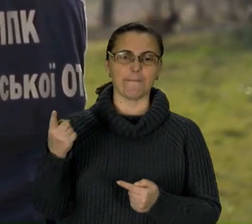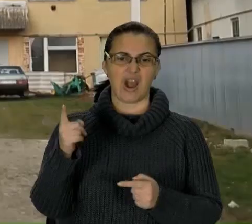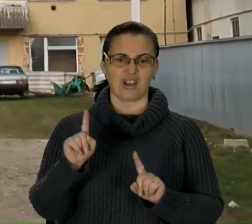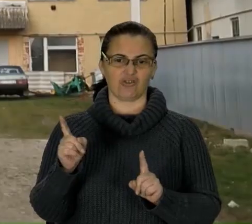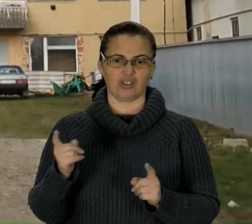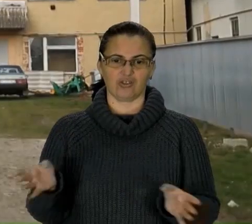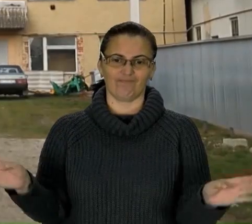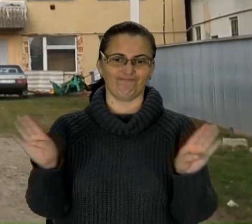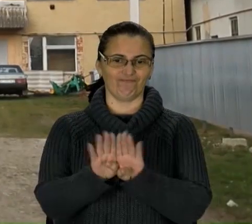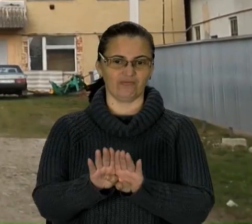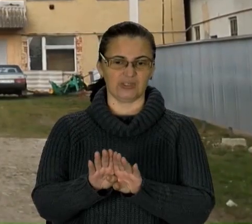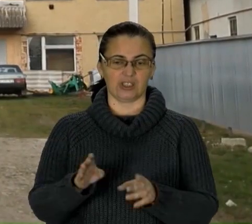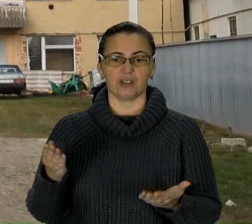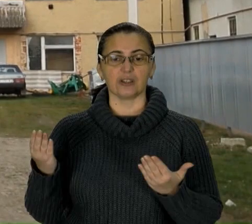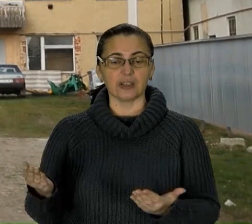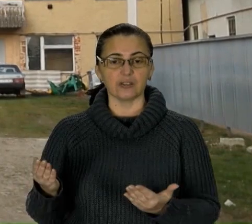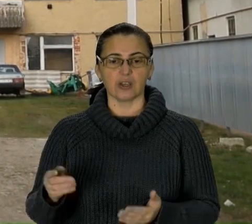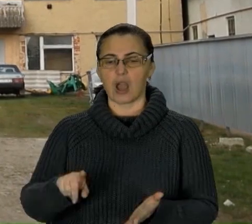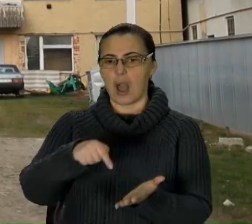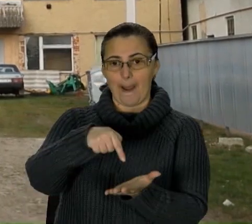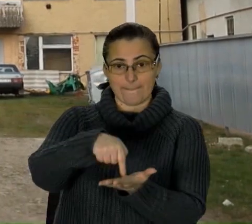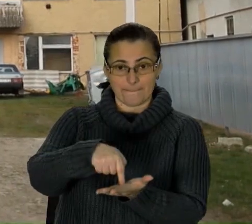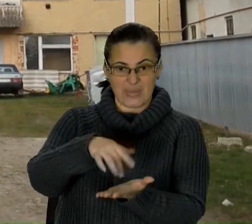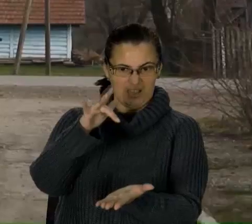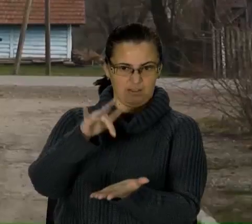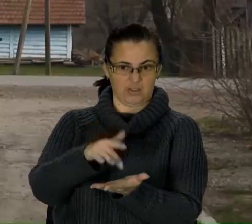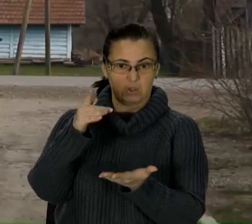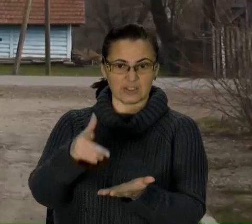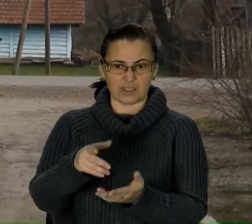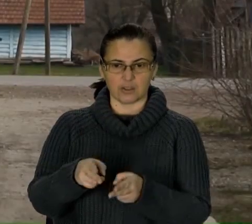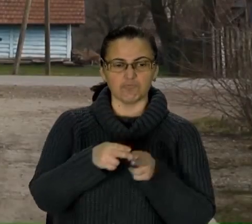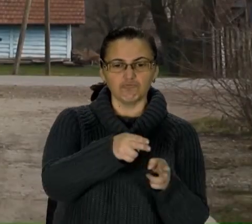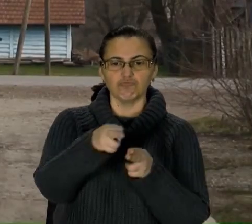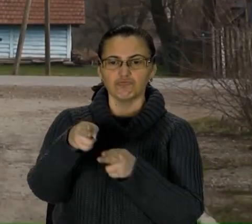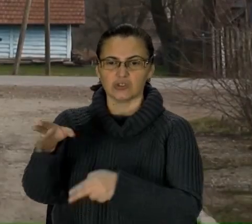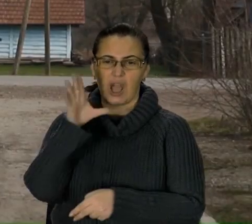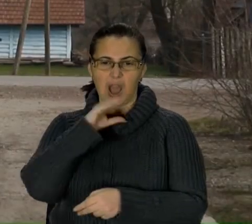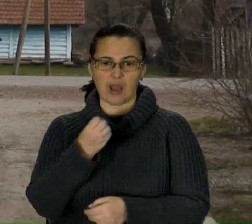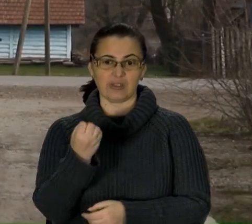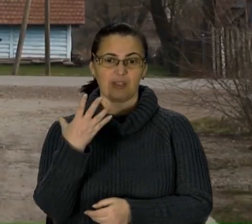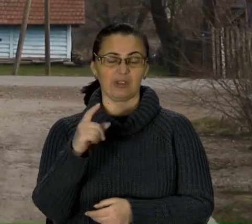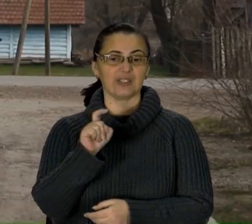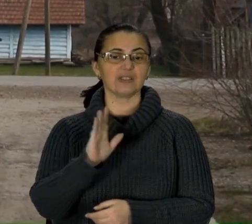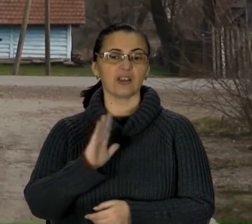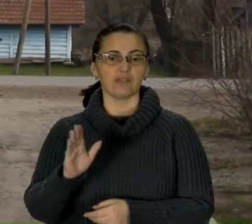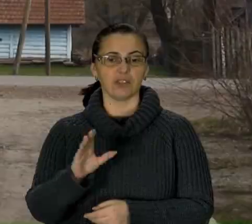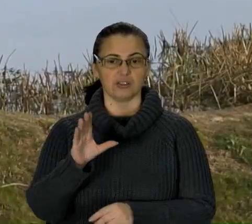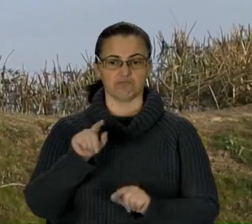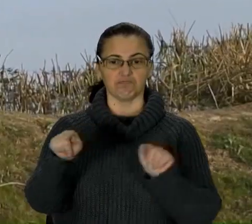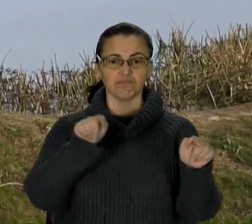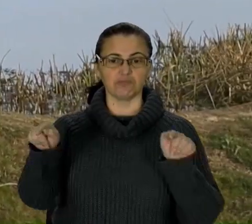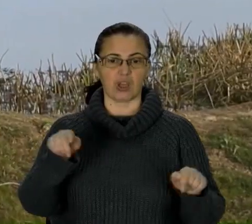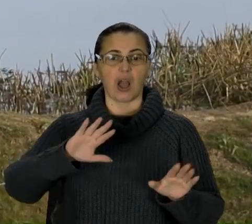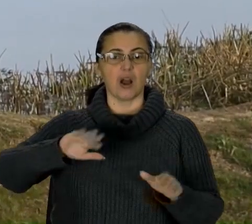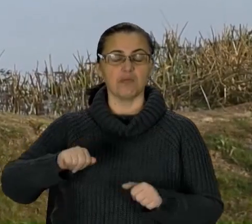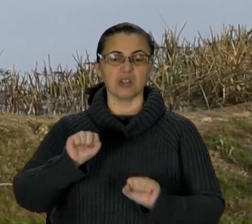ОТГ. Це десяток сіл. Містковичі у центрі теж і доїжджали усюди за 15 хвилин. Після адміністративної реформи